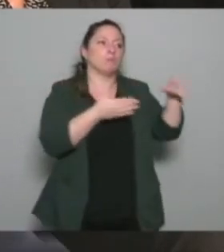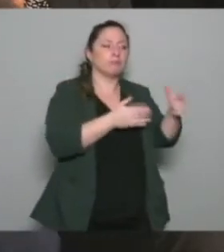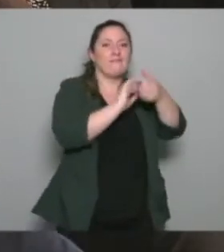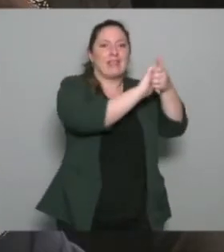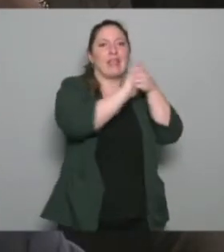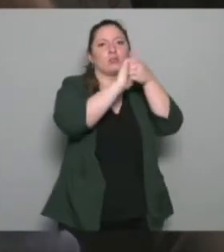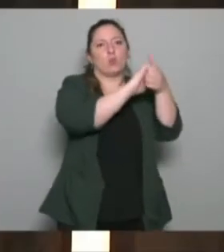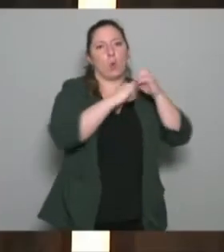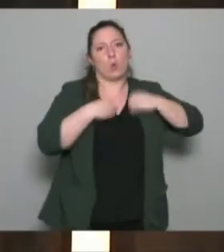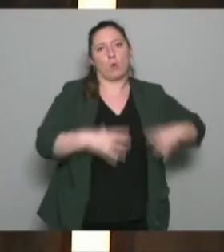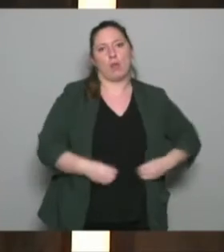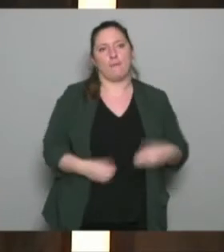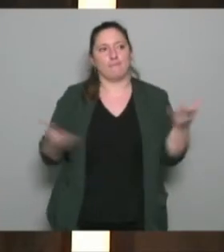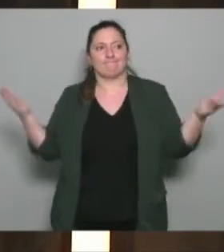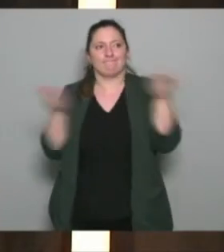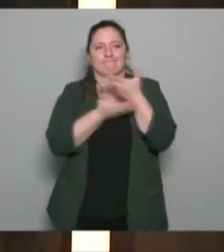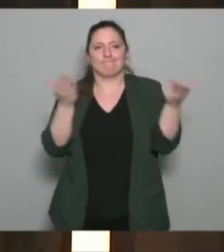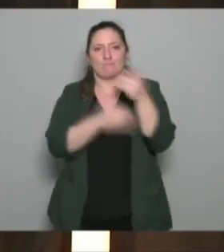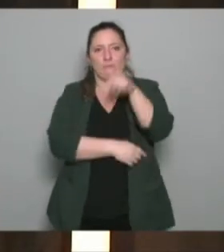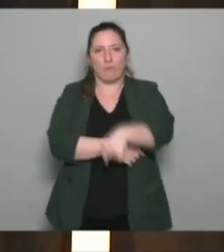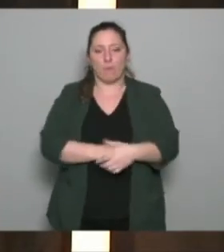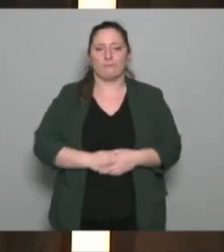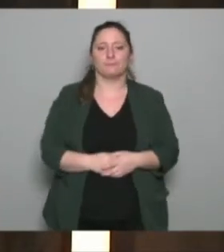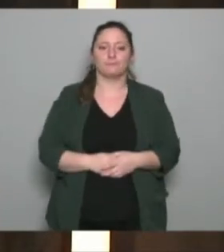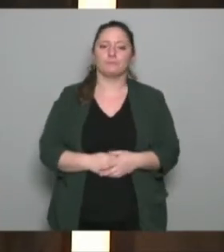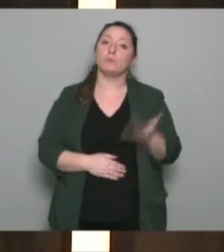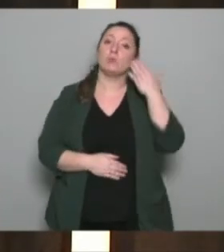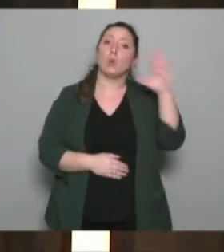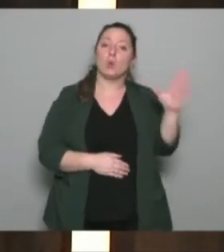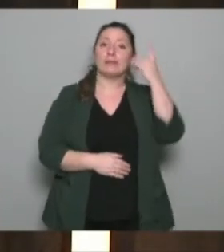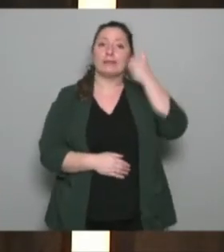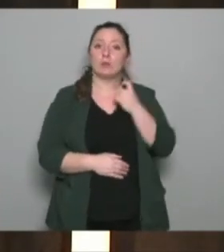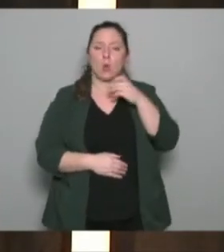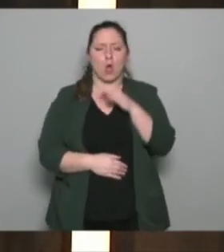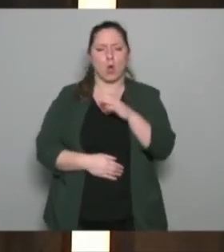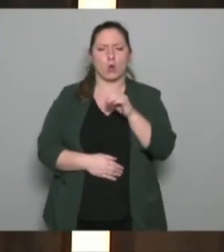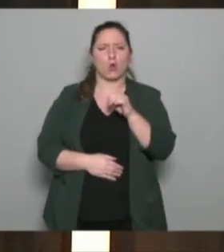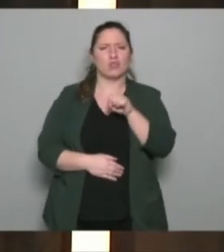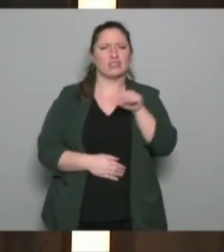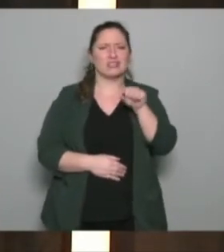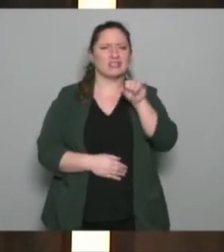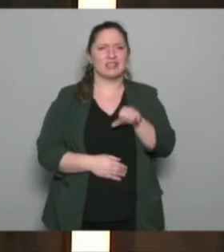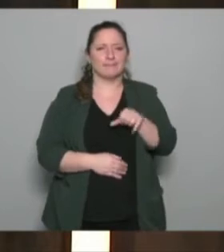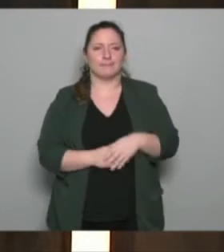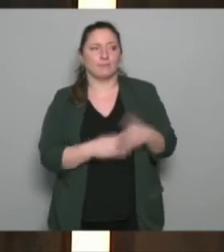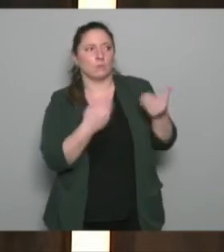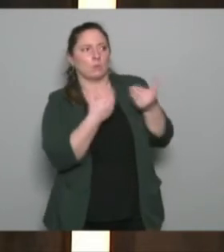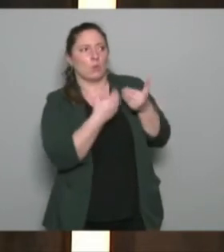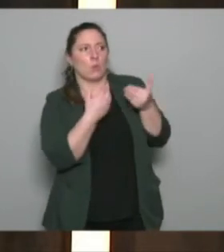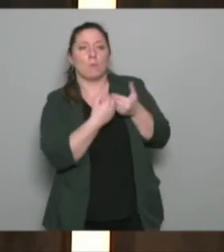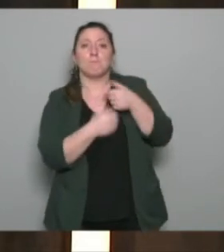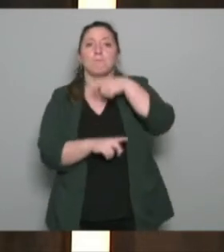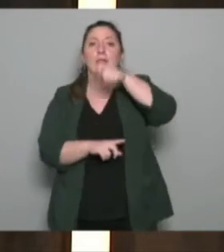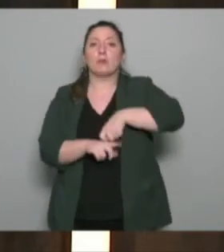merci j'ai une autre question de Cossi il nous demande si le pratiquant sport